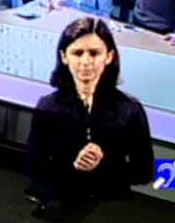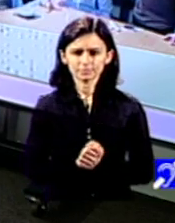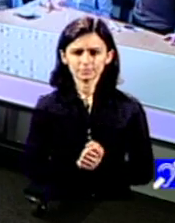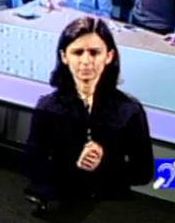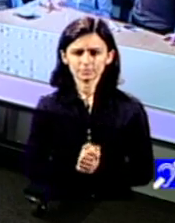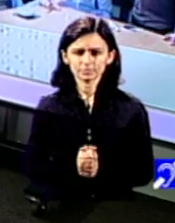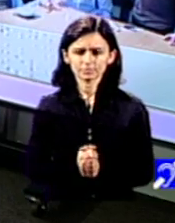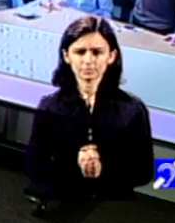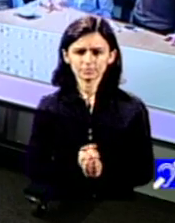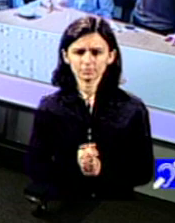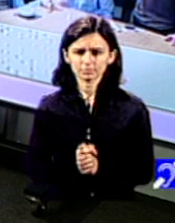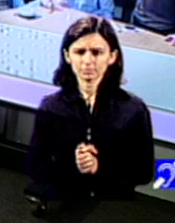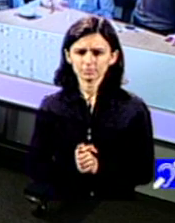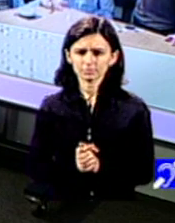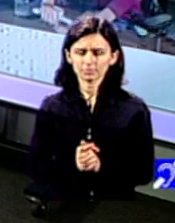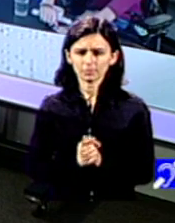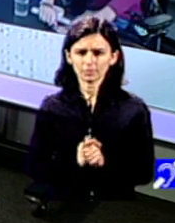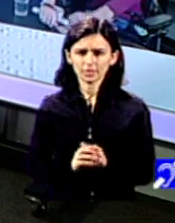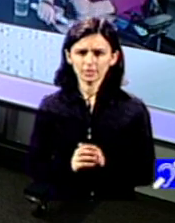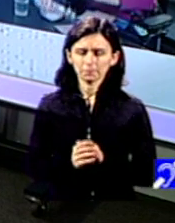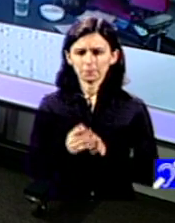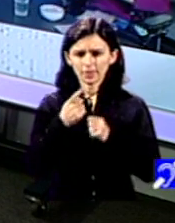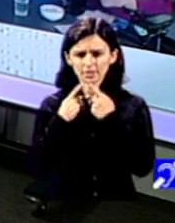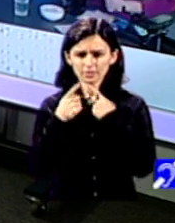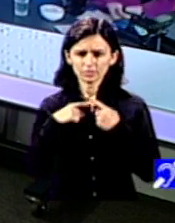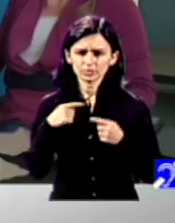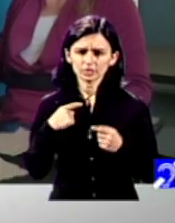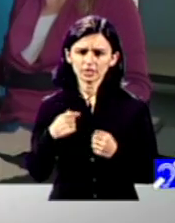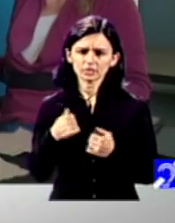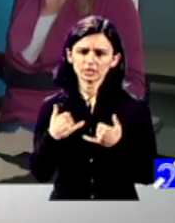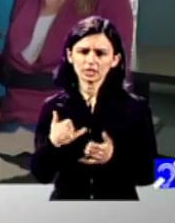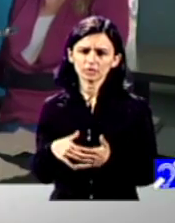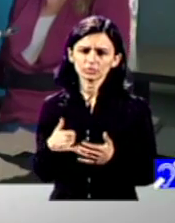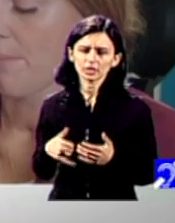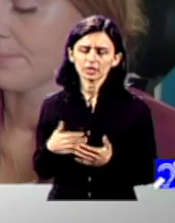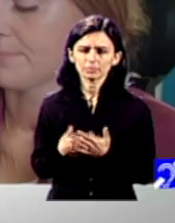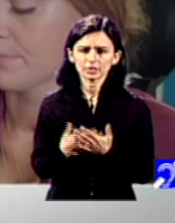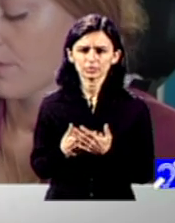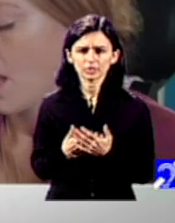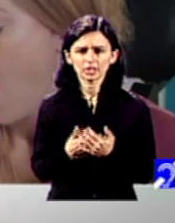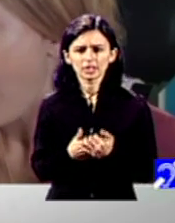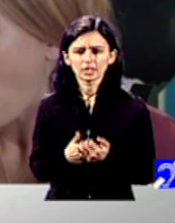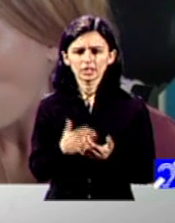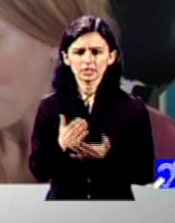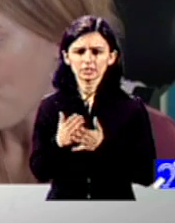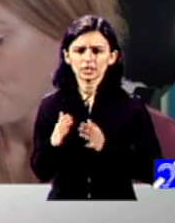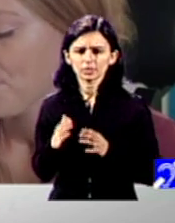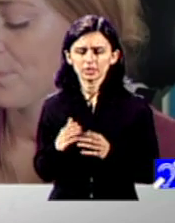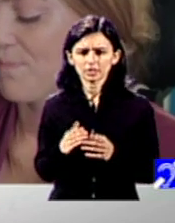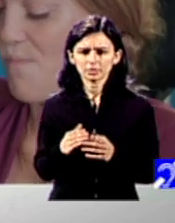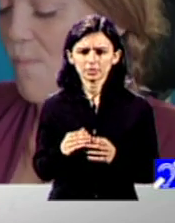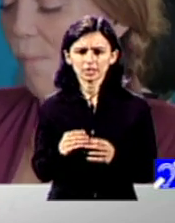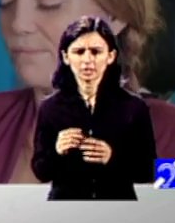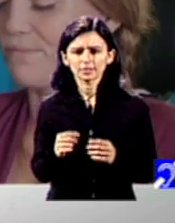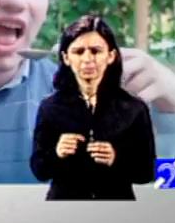Discuția este cu atât mai actuală cu cât tocmai s-a încheiat Consumer Electronics Show care de obicei are loc la Las